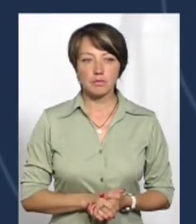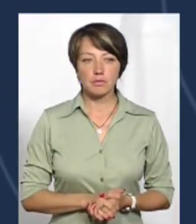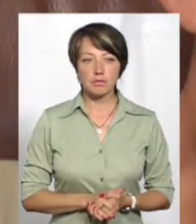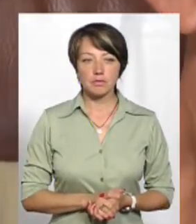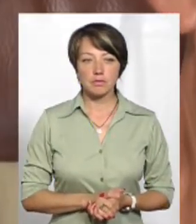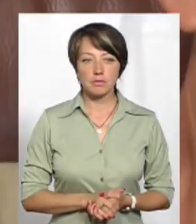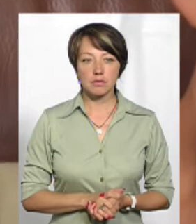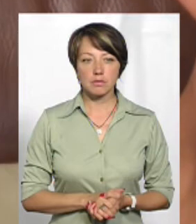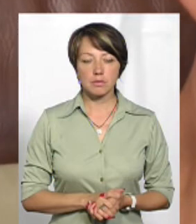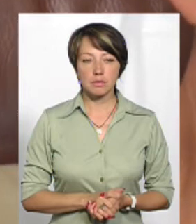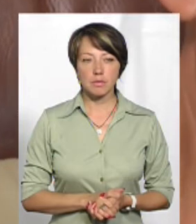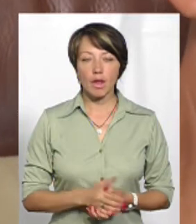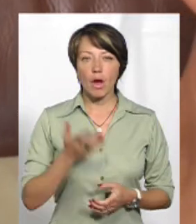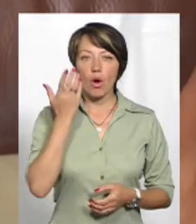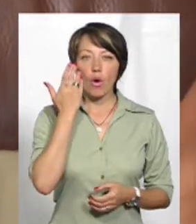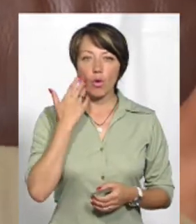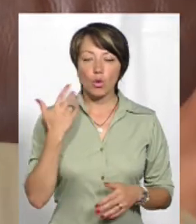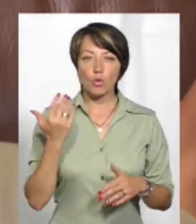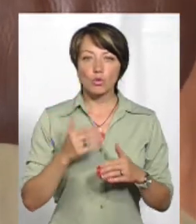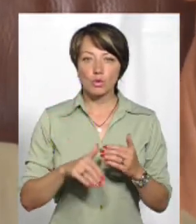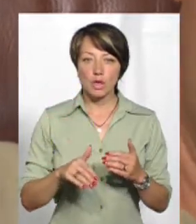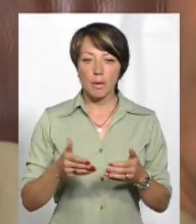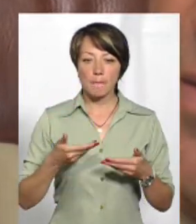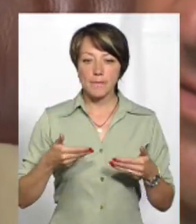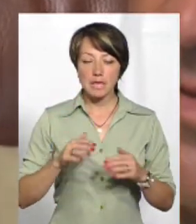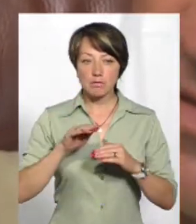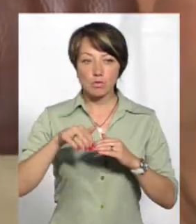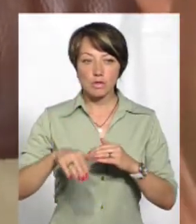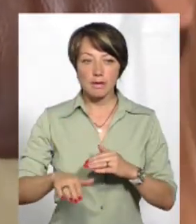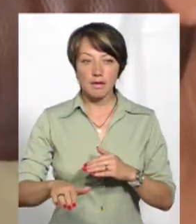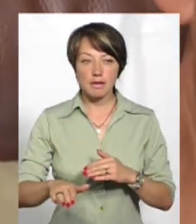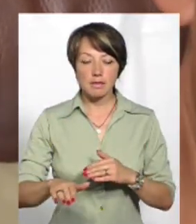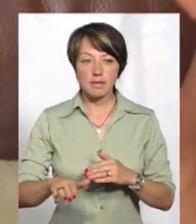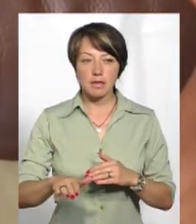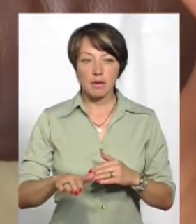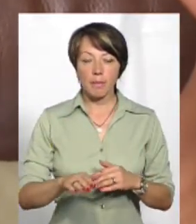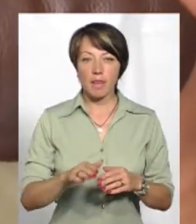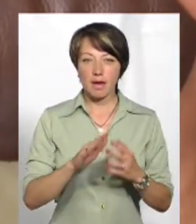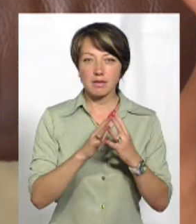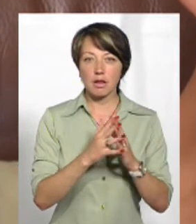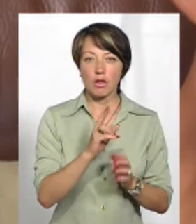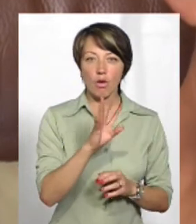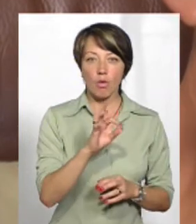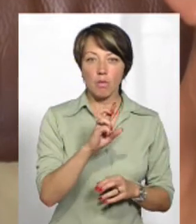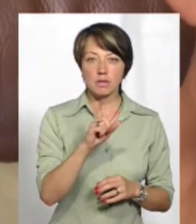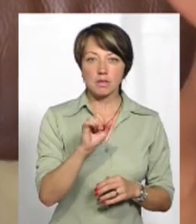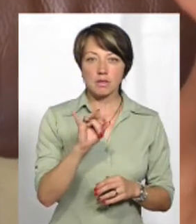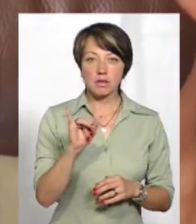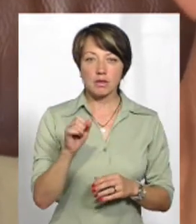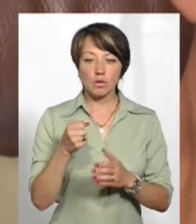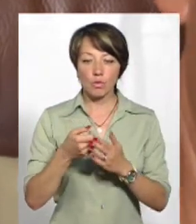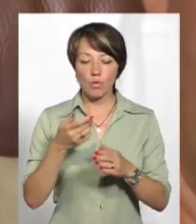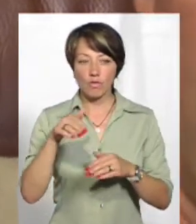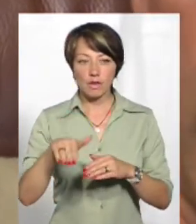Коли ми вже спускалися з Кобзарів, спускалися ми сюди